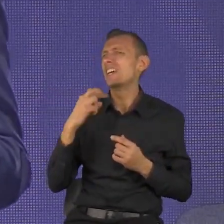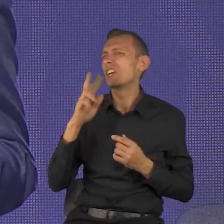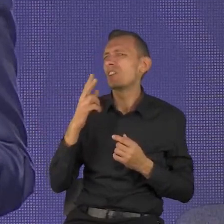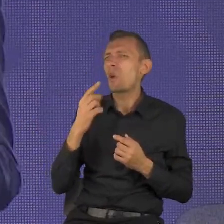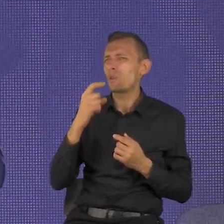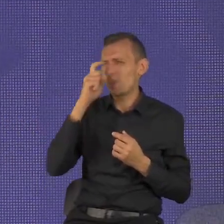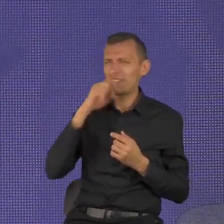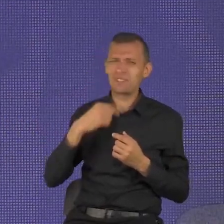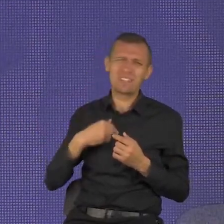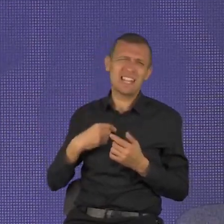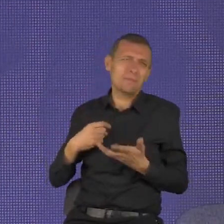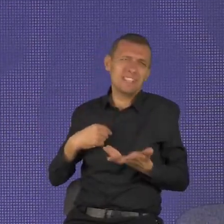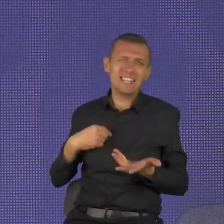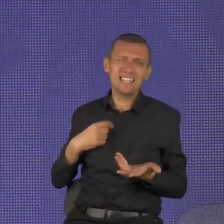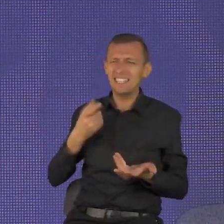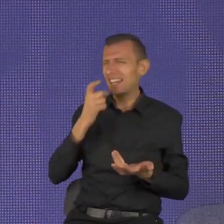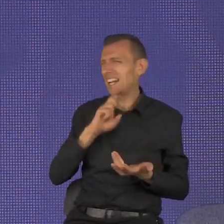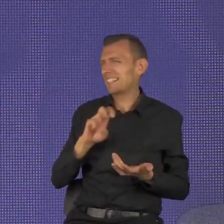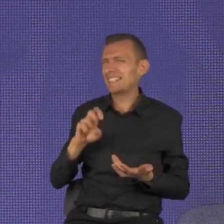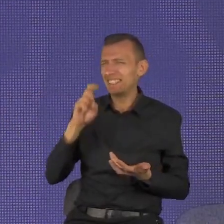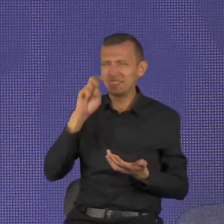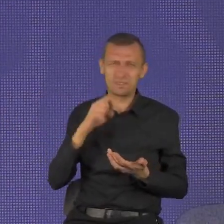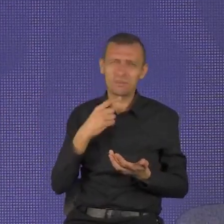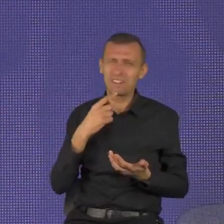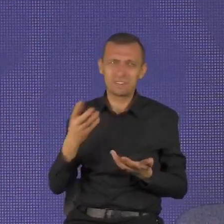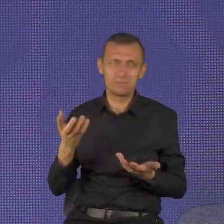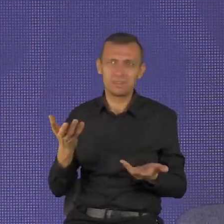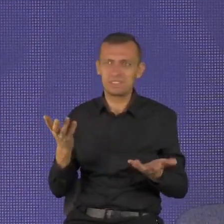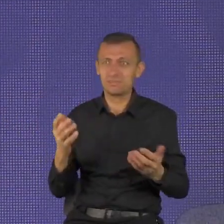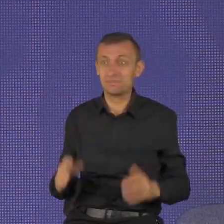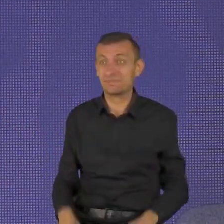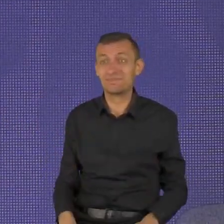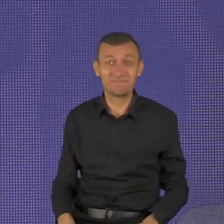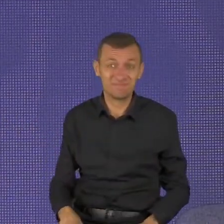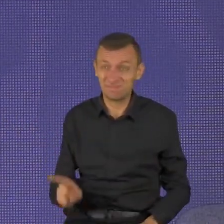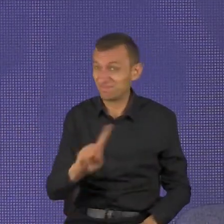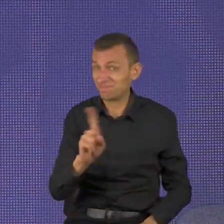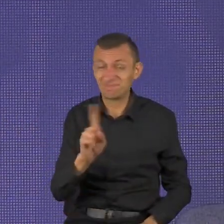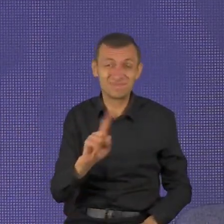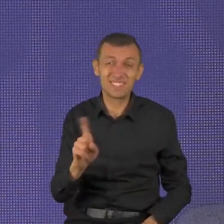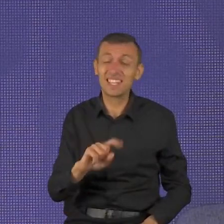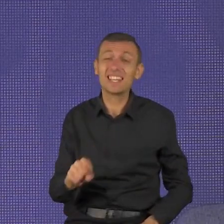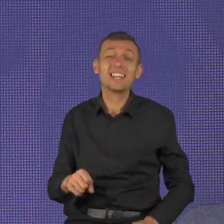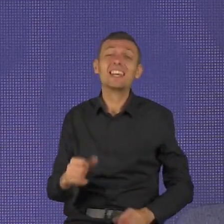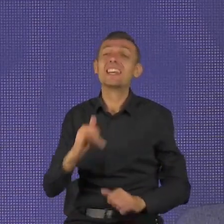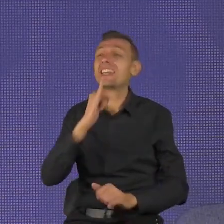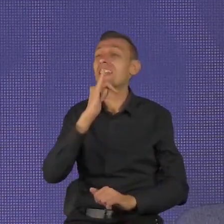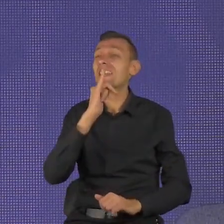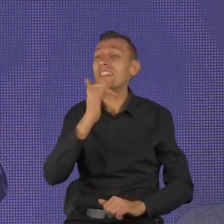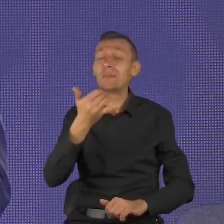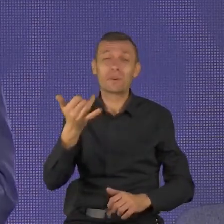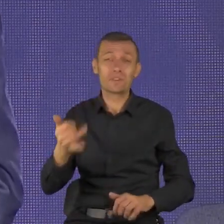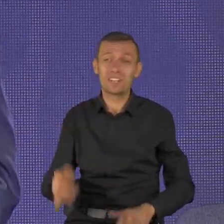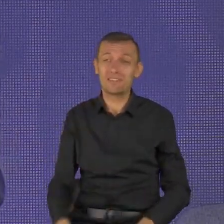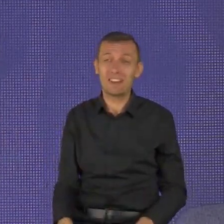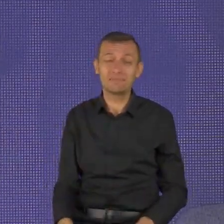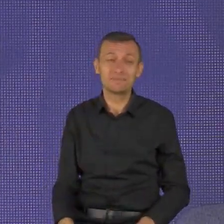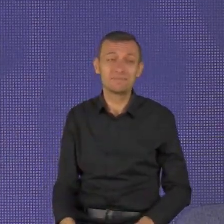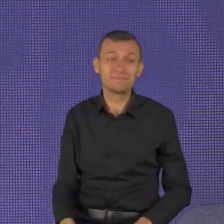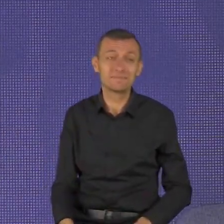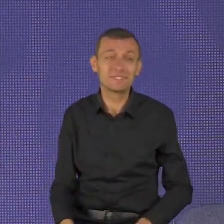Nie mam problemu z gniewem. Owszem, masz. I ja też mam. Tylko ukrywasz.